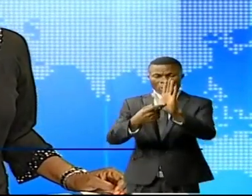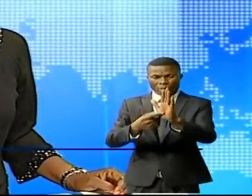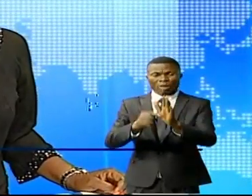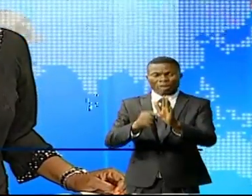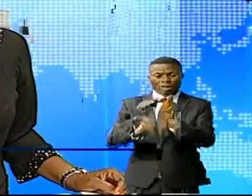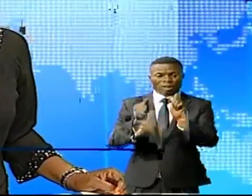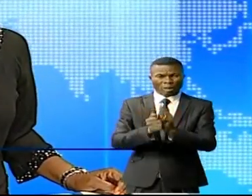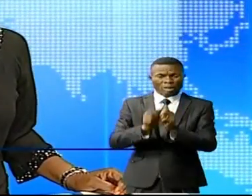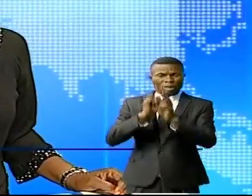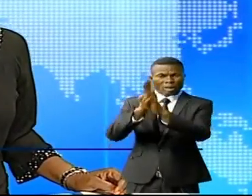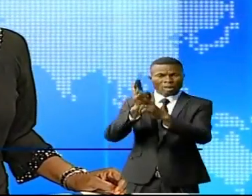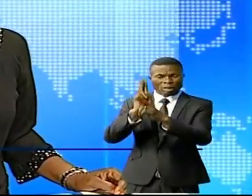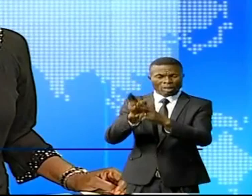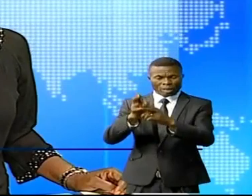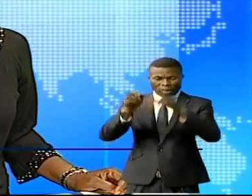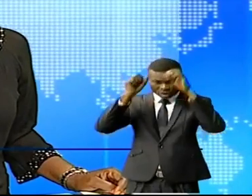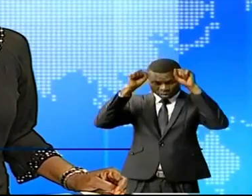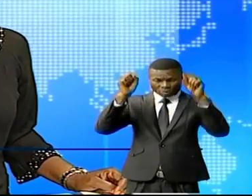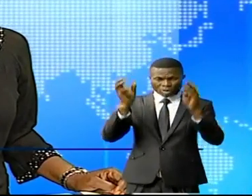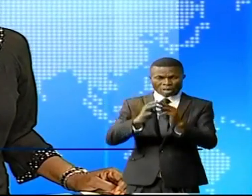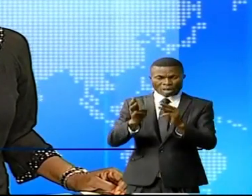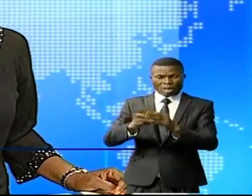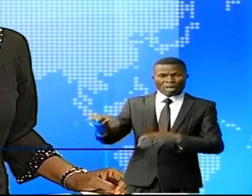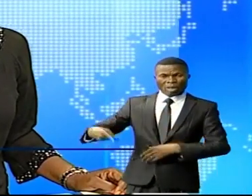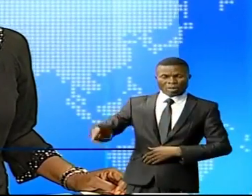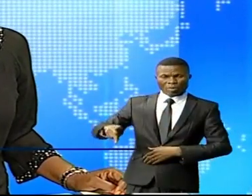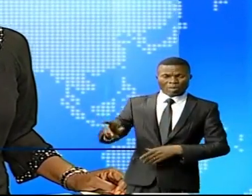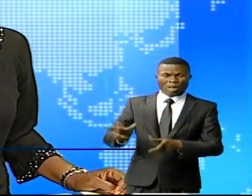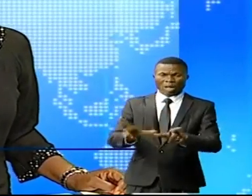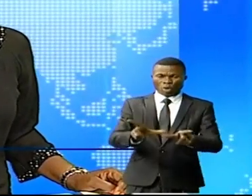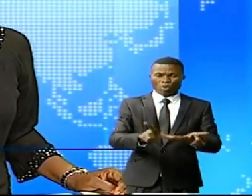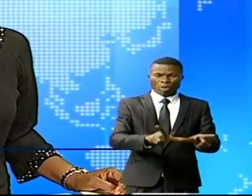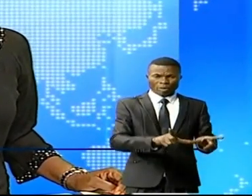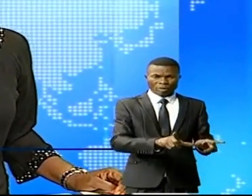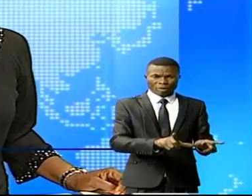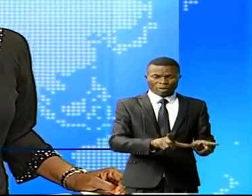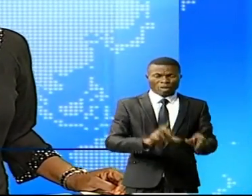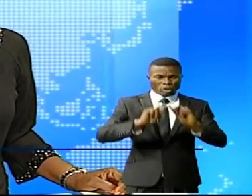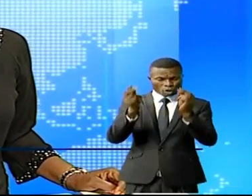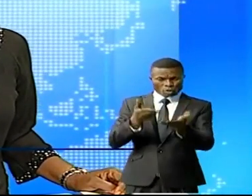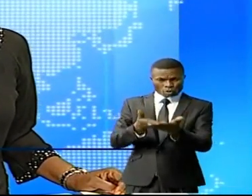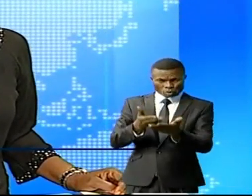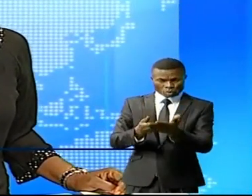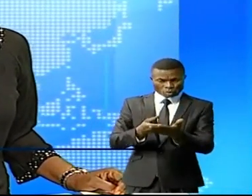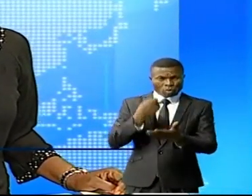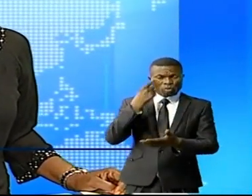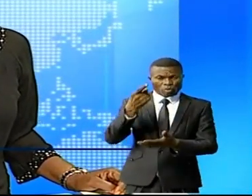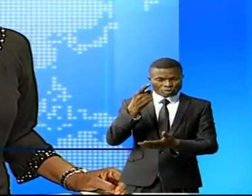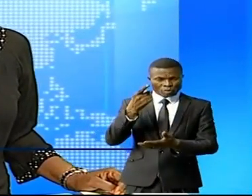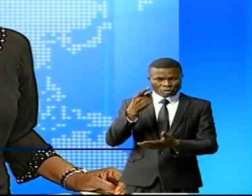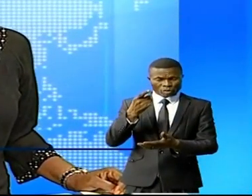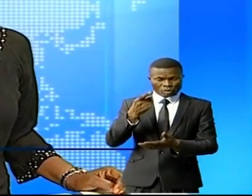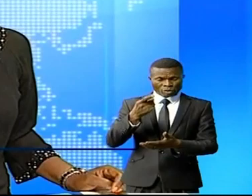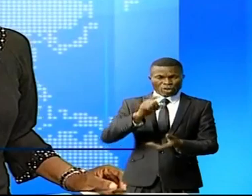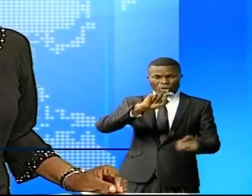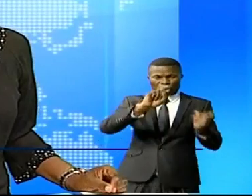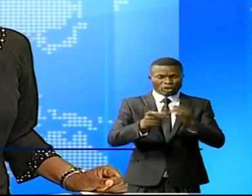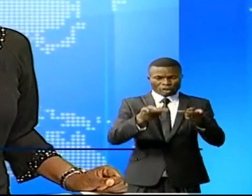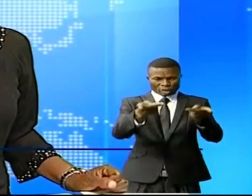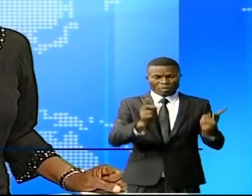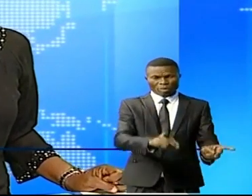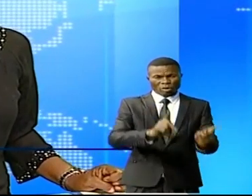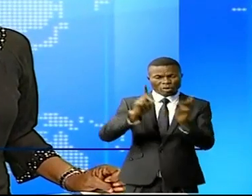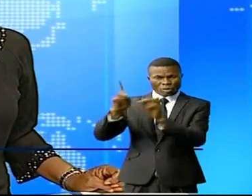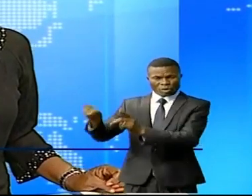doléances de craiseurs au président de l'Assemblée provinciale de Lualaba, parmi celles-ci pour une délocalisation